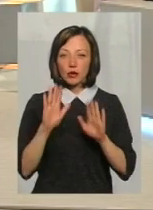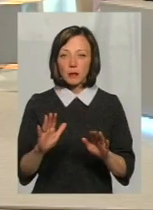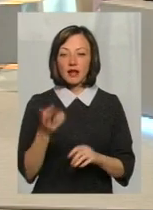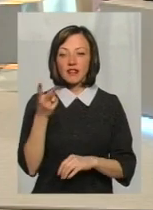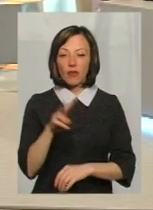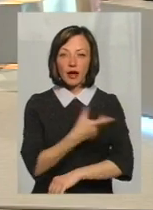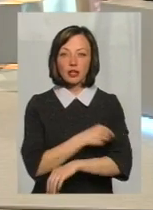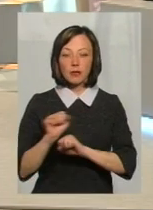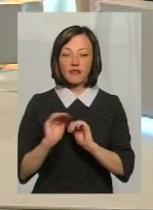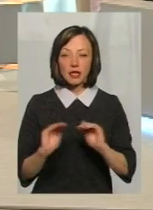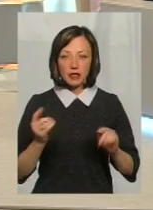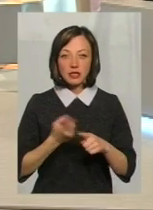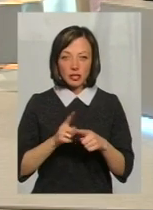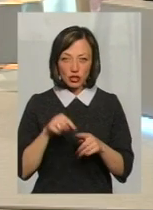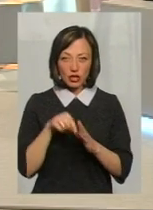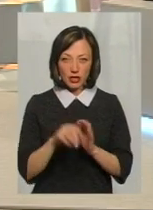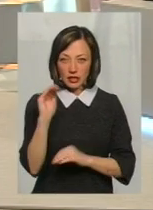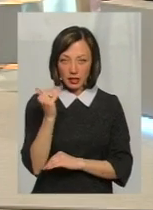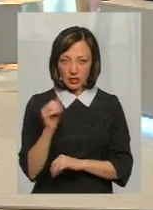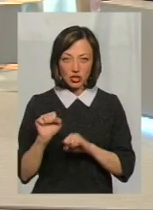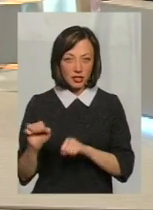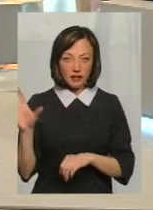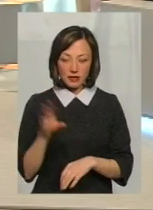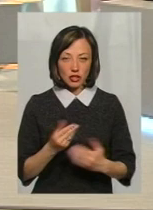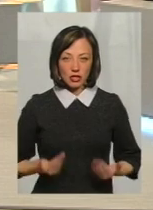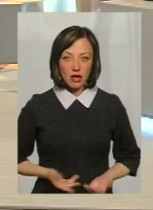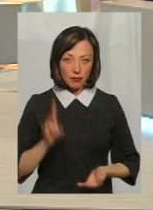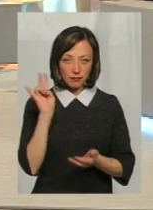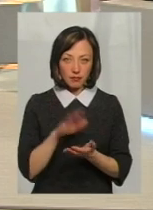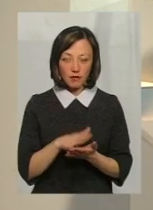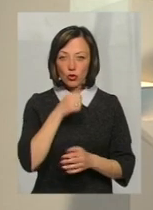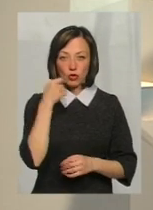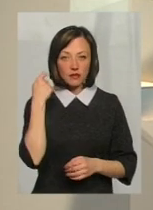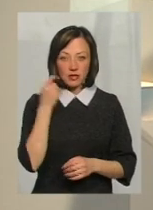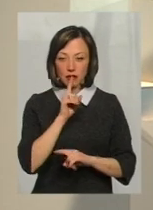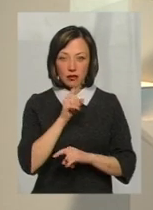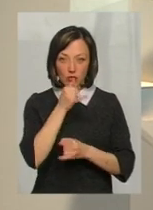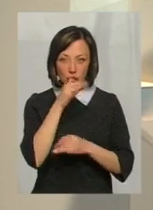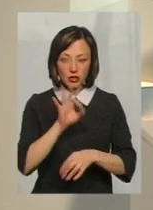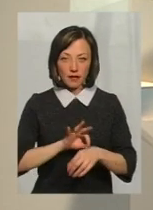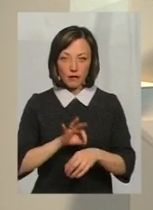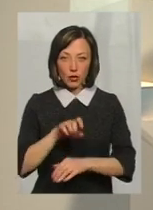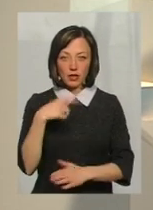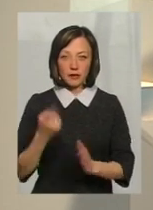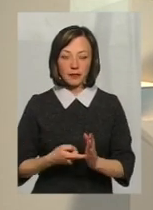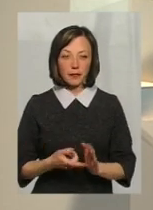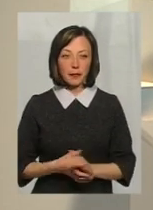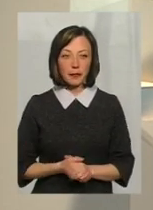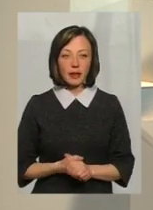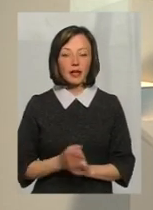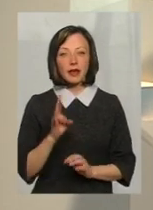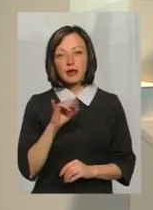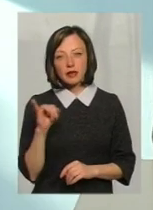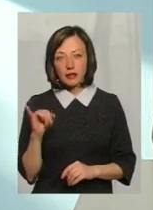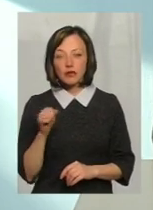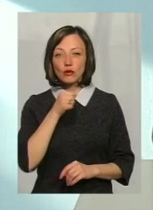дитинстві. Це вже означає, що дитина захищена на все життя? В дорослому віці вона вже не може захворіти? Ні.